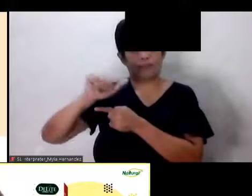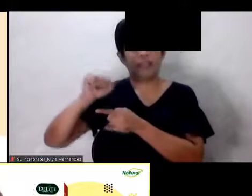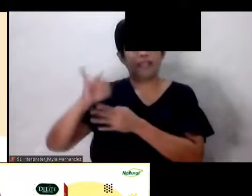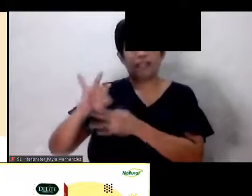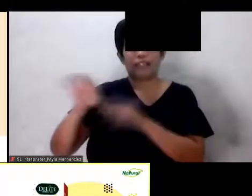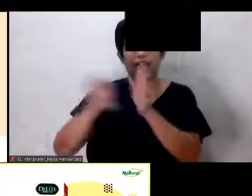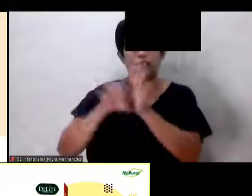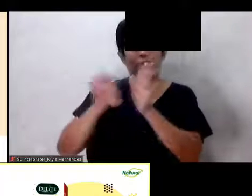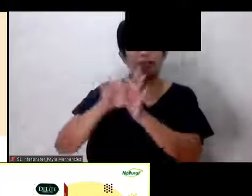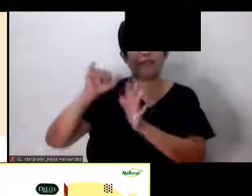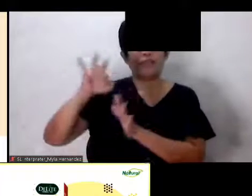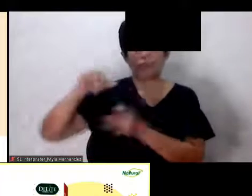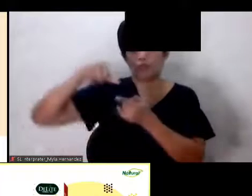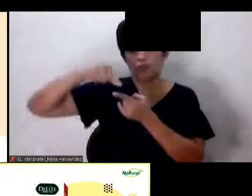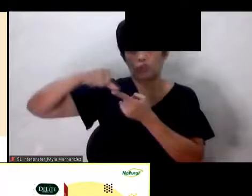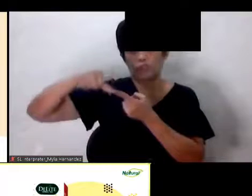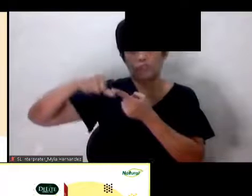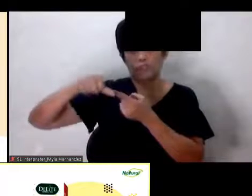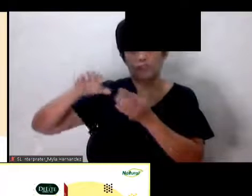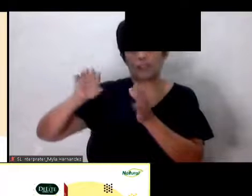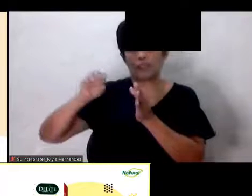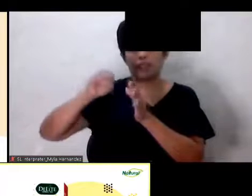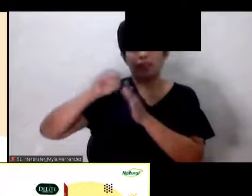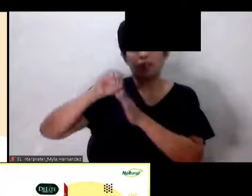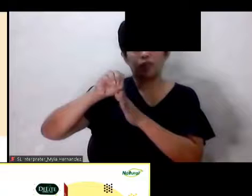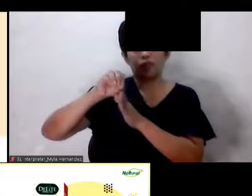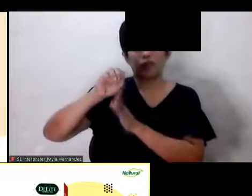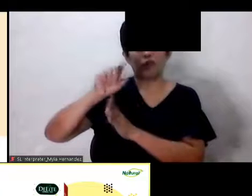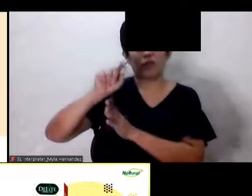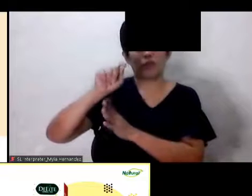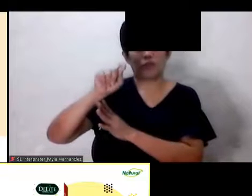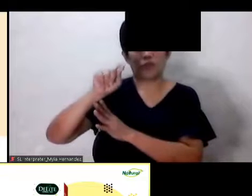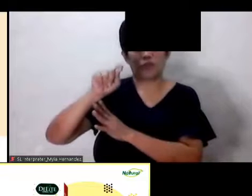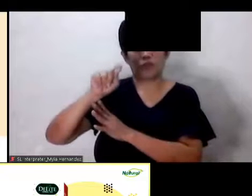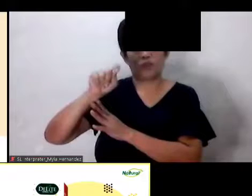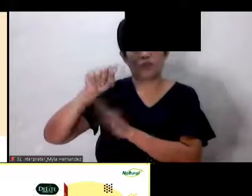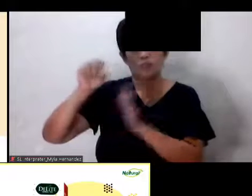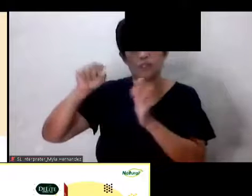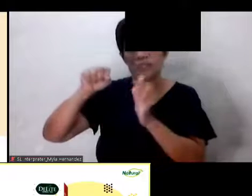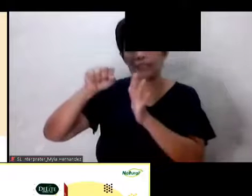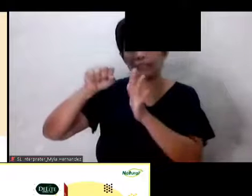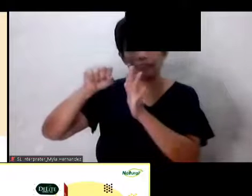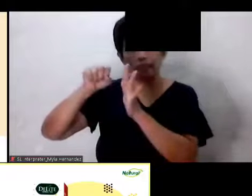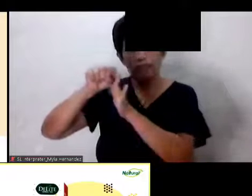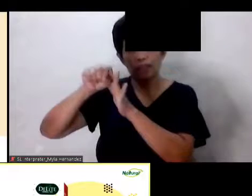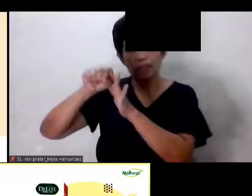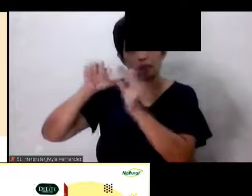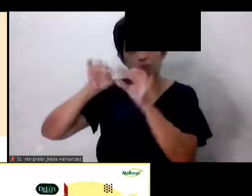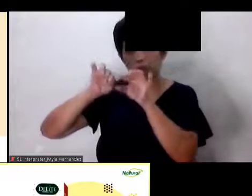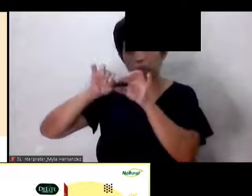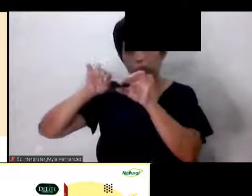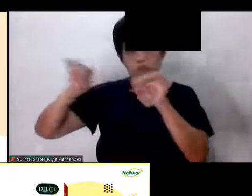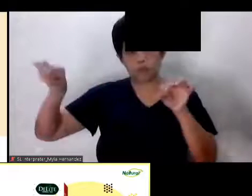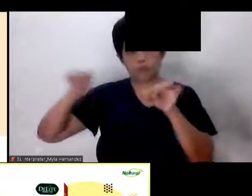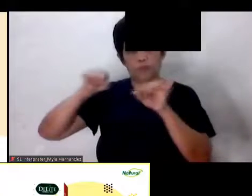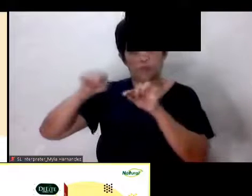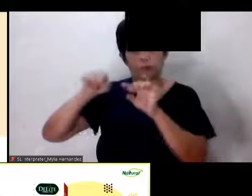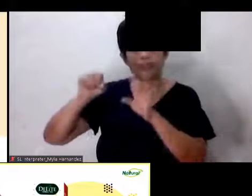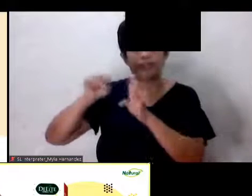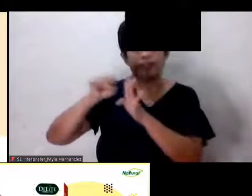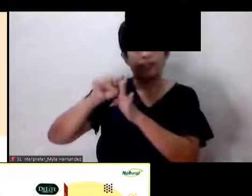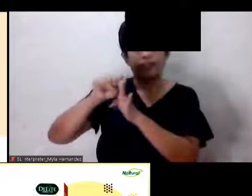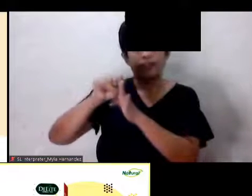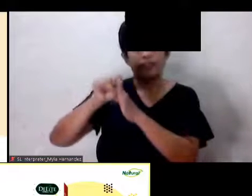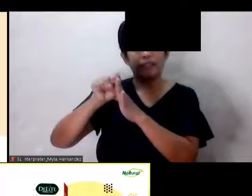tubo, diba? Lumiliit yung dalod, daluyan ng tubig o humihina yung daluyan ng tubig. Yan ang ginagawa ng